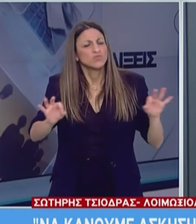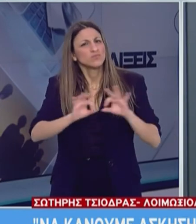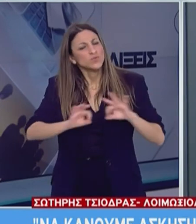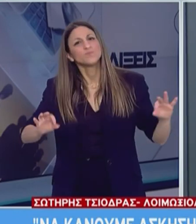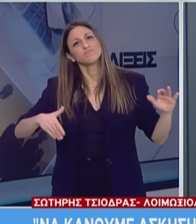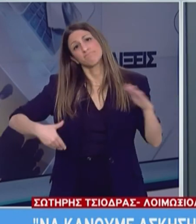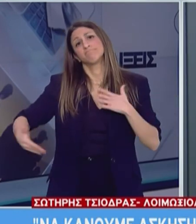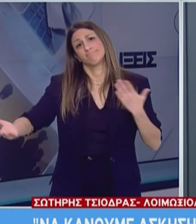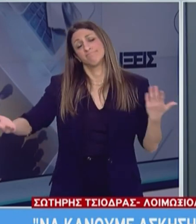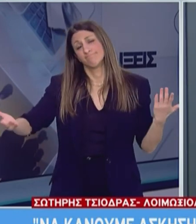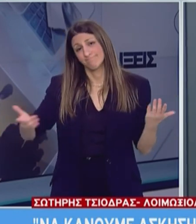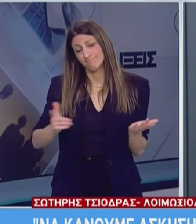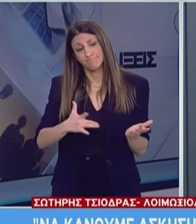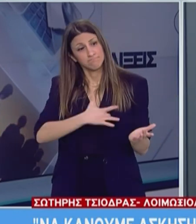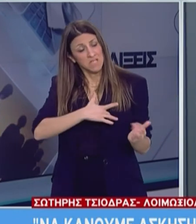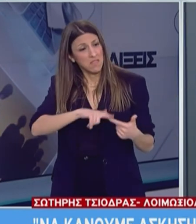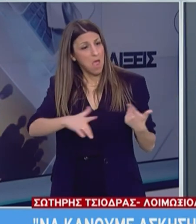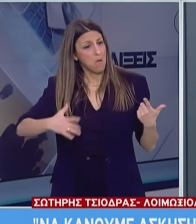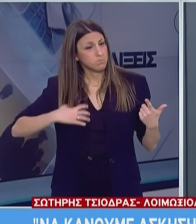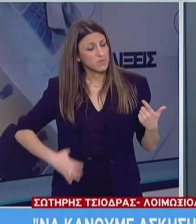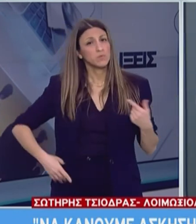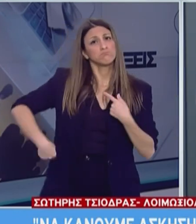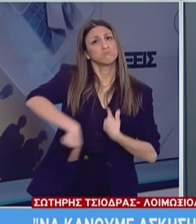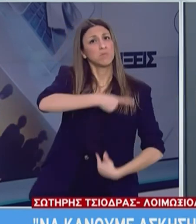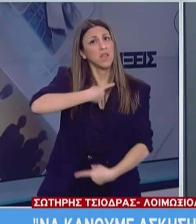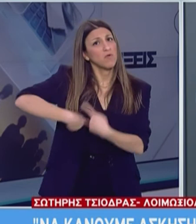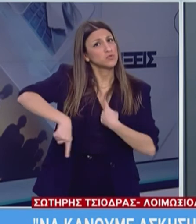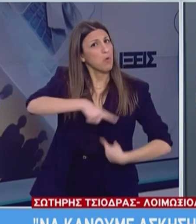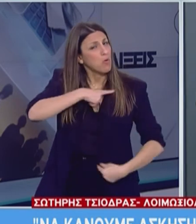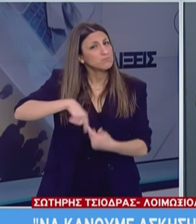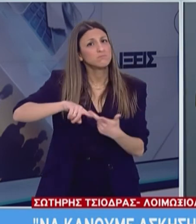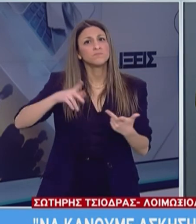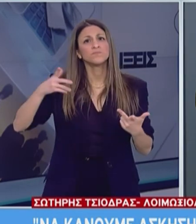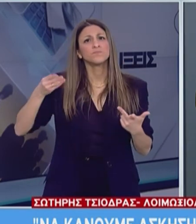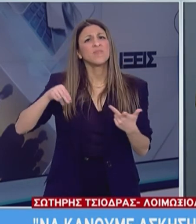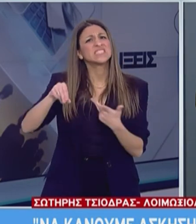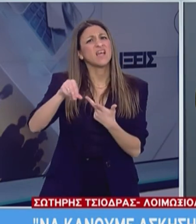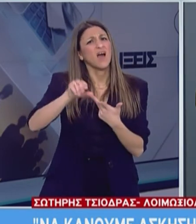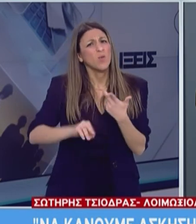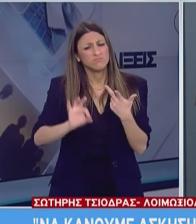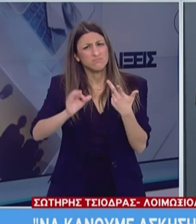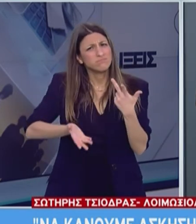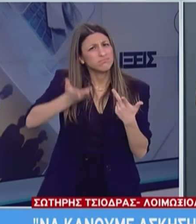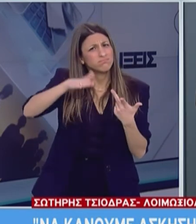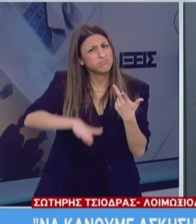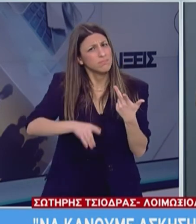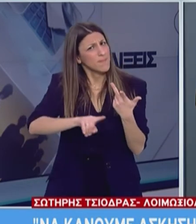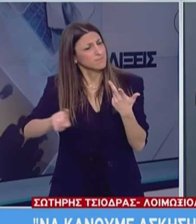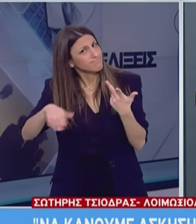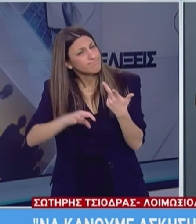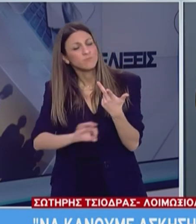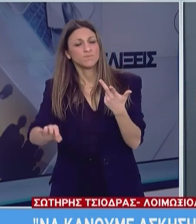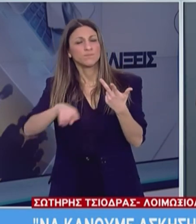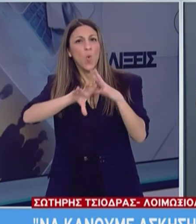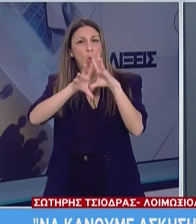φυσικά βοηθάει και ένα σωρό άλλα πράγματα, την καρδιά του, το μεταβολισμό του, την ρύθμιση του Ζαχάρου. Όλα τα